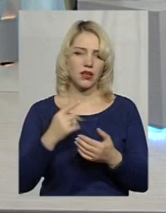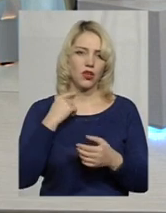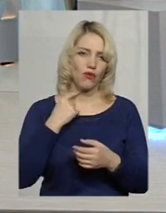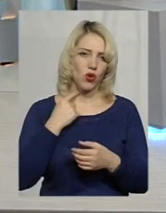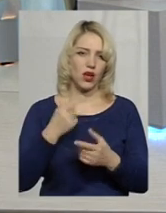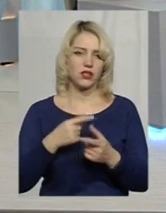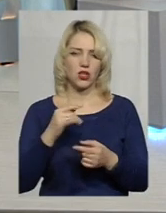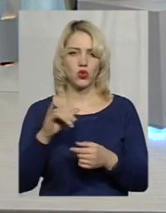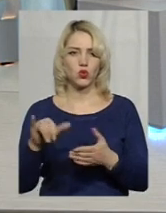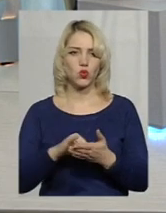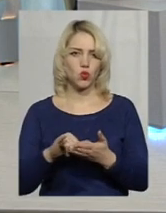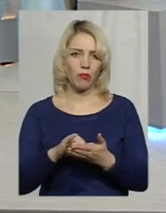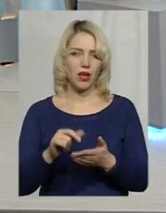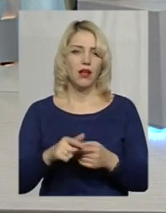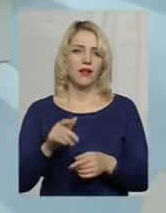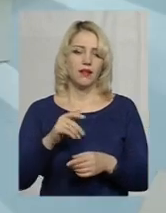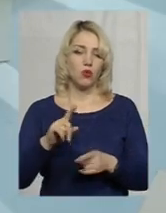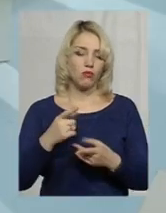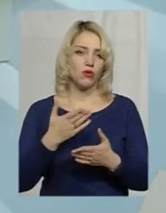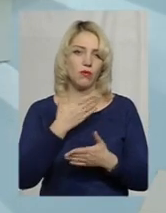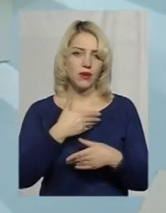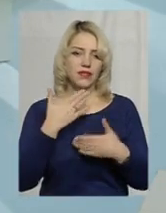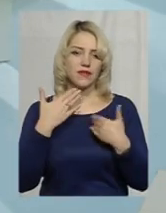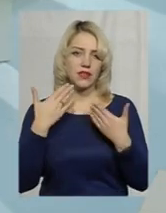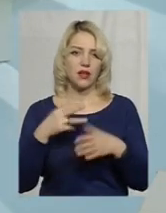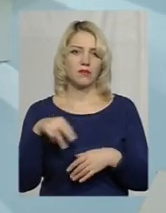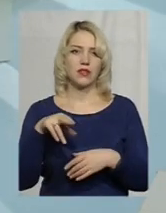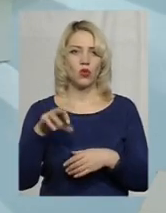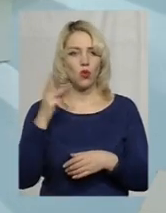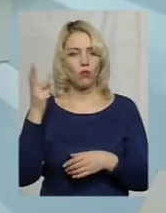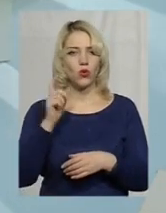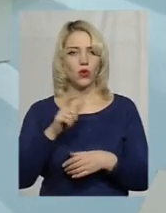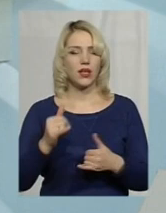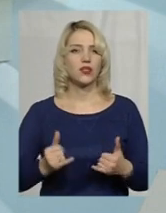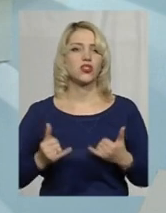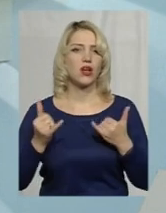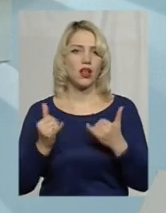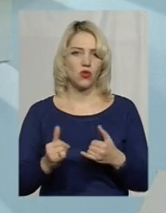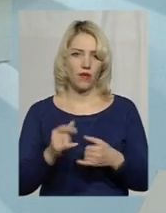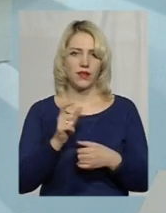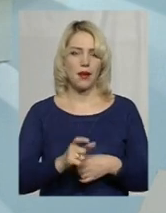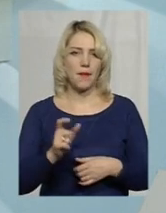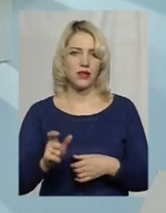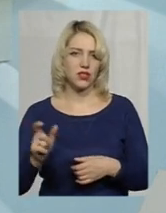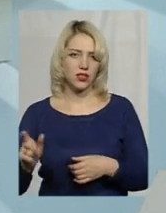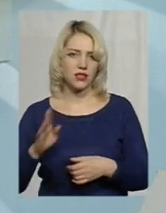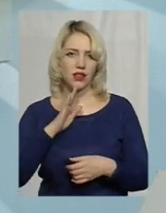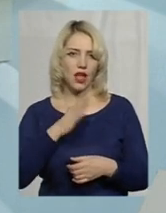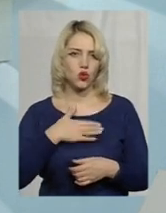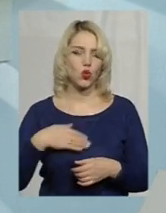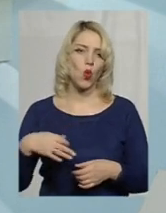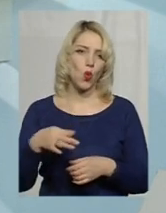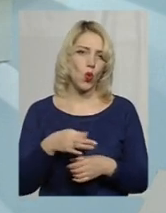по 10. Тому і звертаюся до Подолян. Шановні мешканці нашої